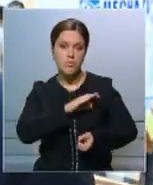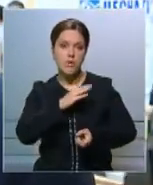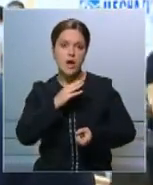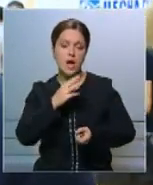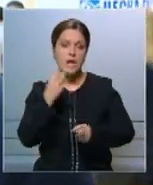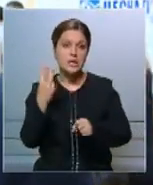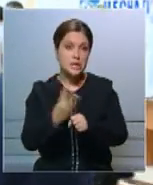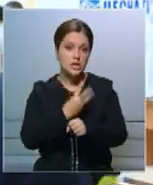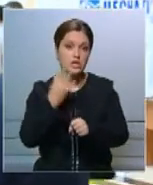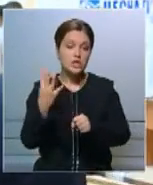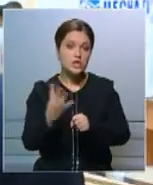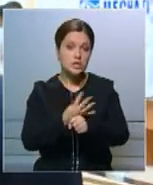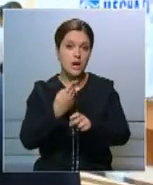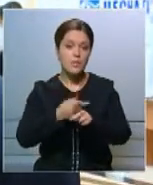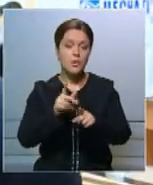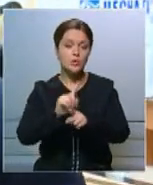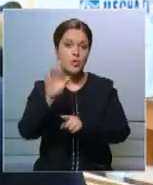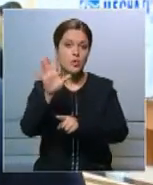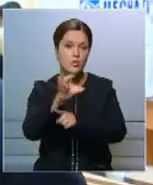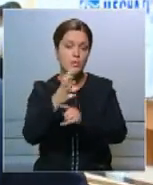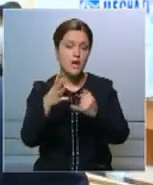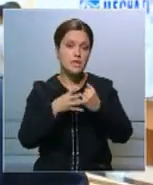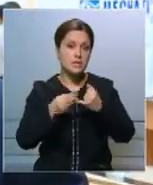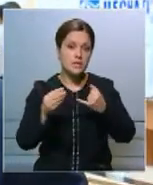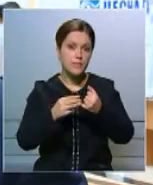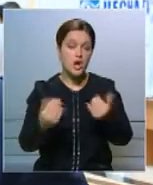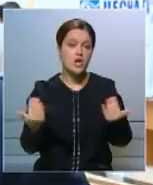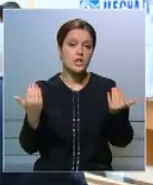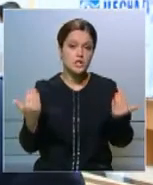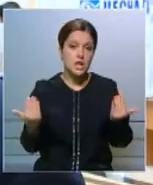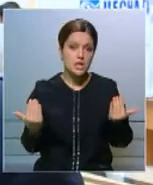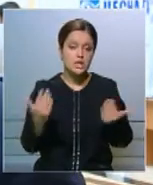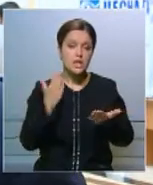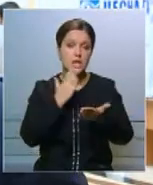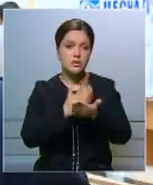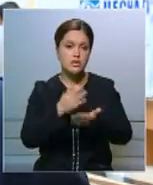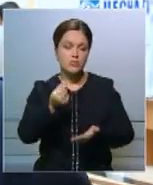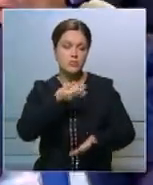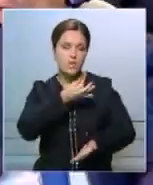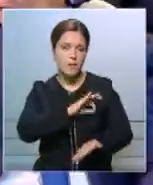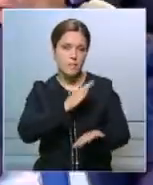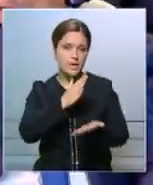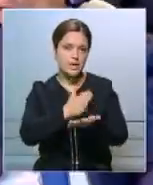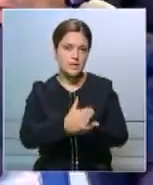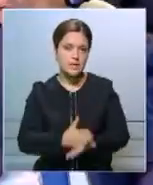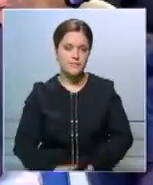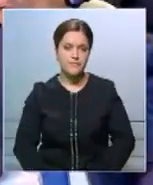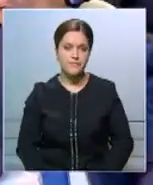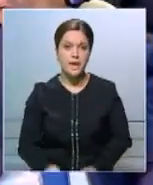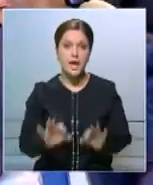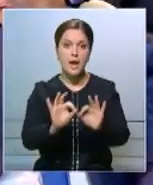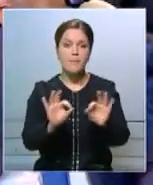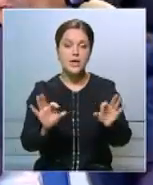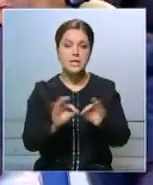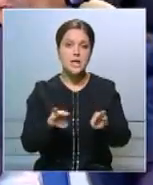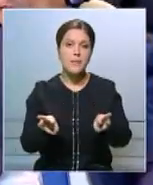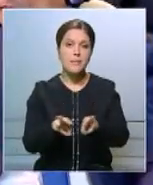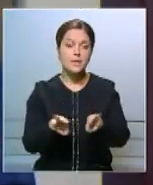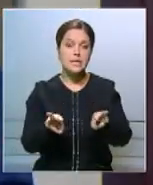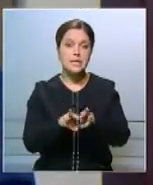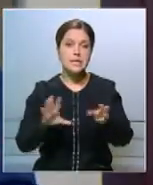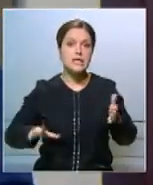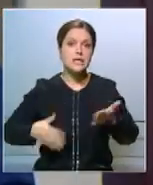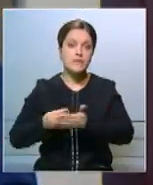Космические системы дистанционного зондирования Земли сейчас вот на этом этапе вышли на окупаемость. По словам министра по